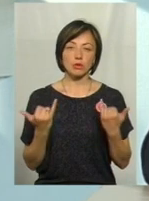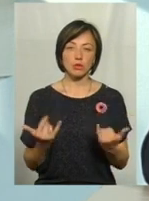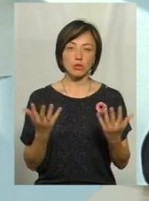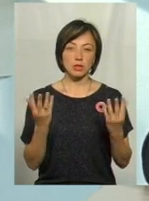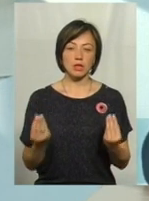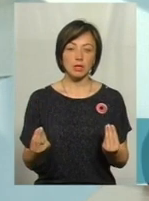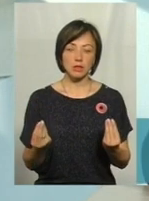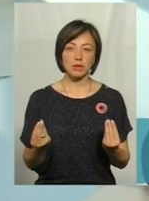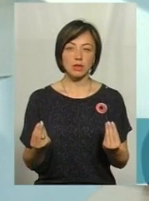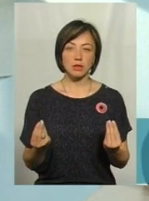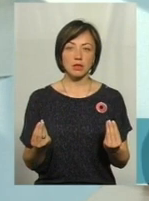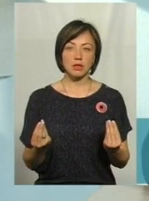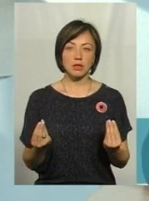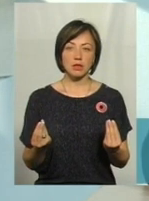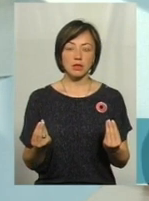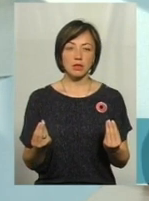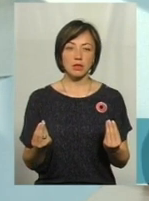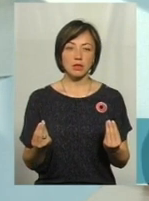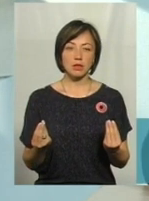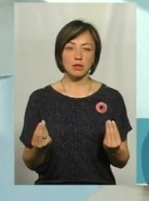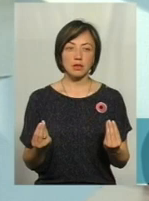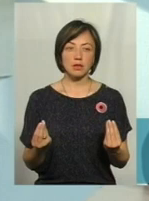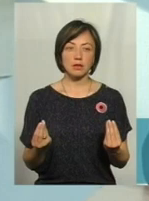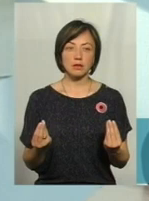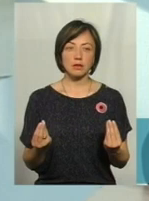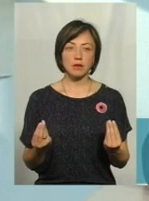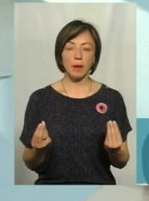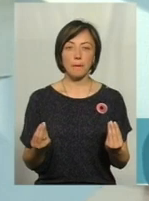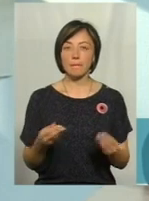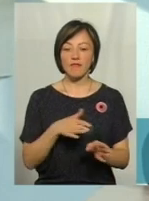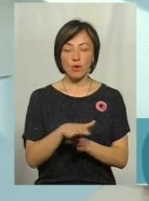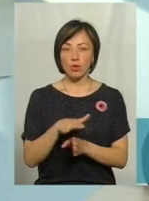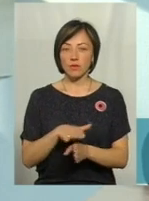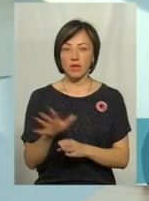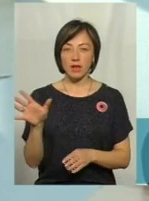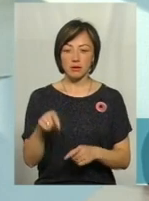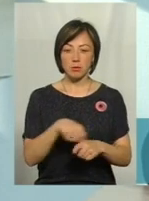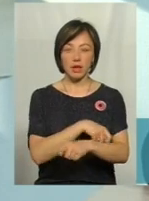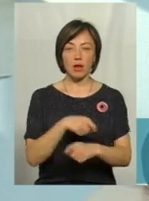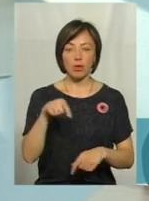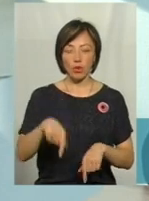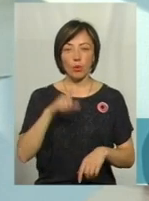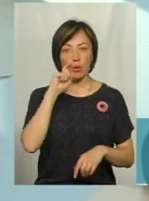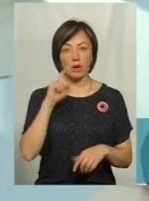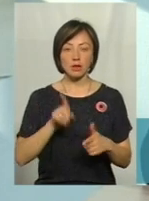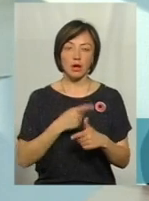виріб вулкан абсолютно виготовляється з матеріалів українського